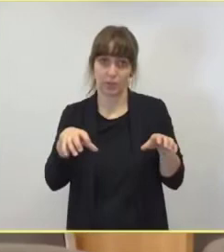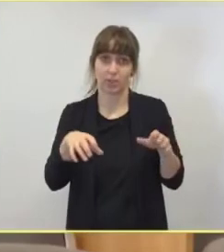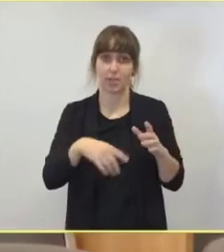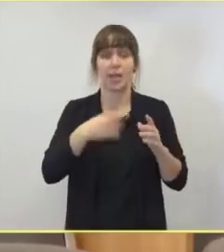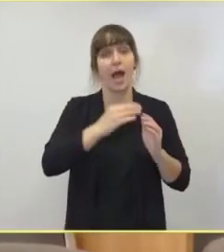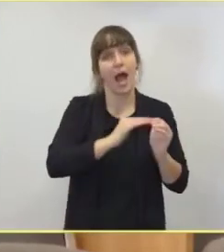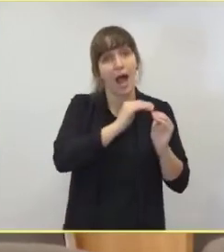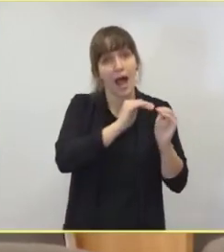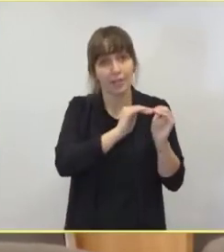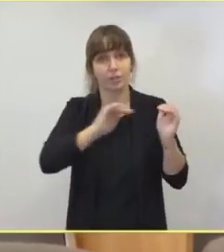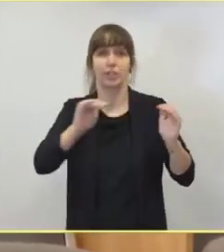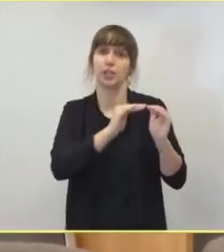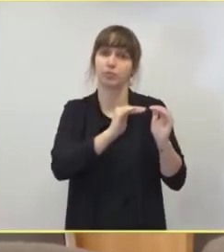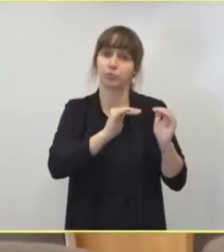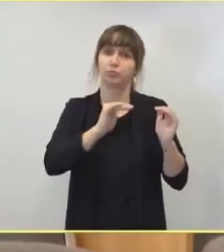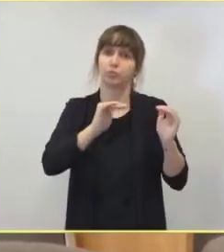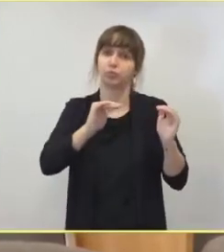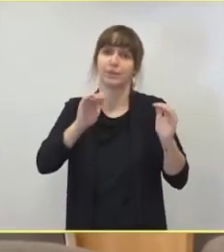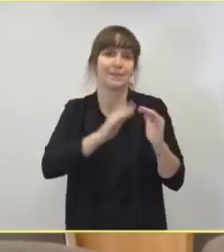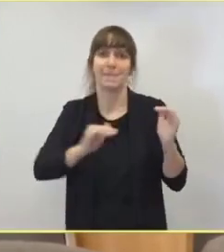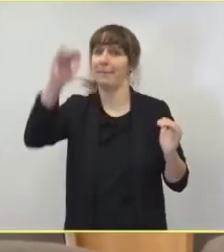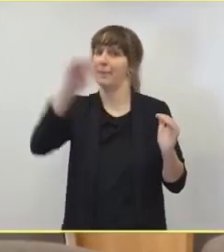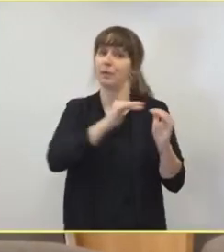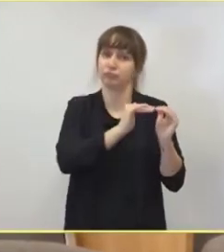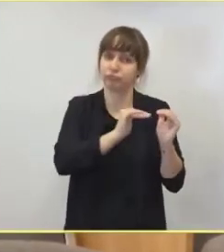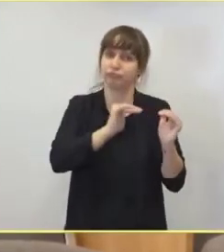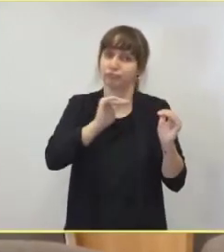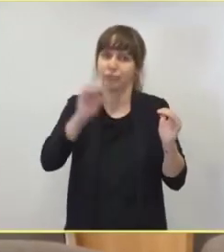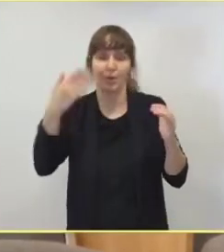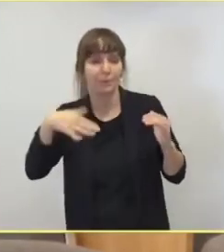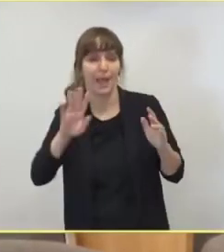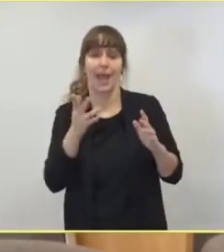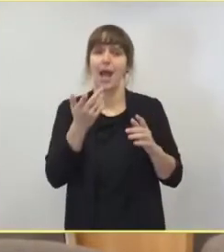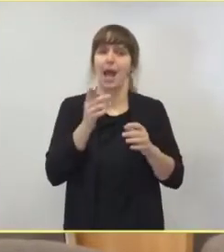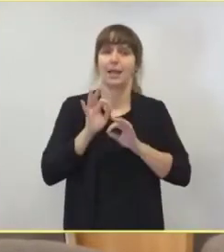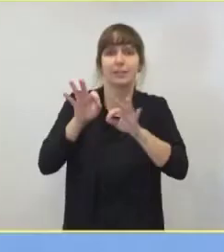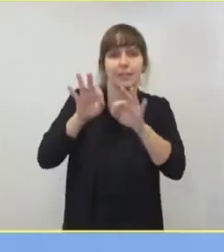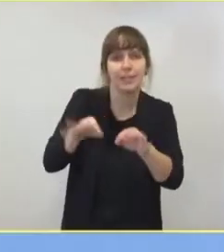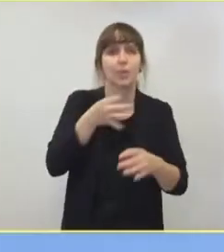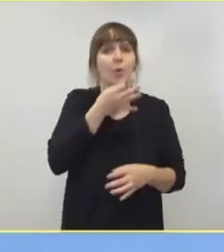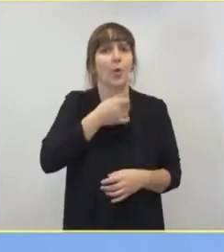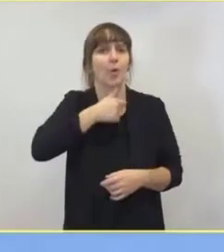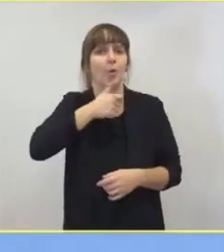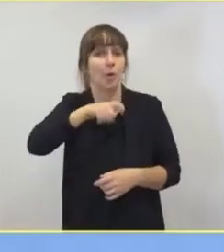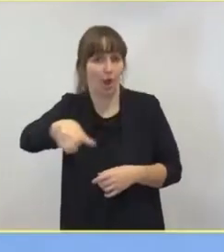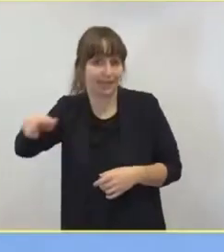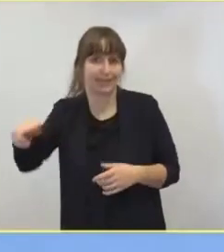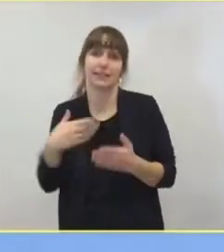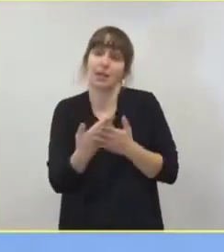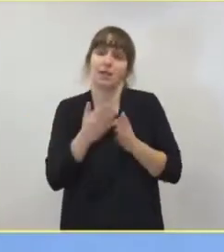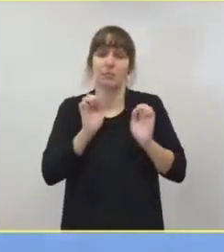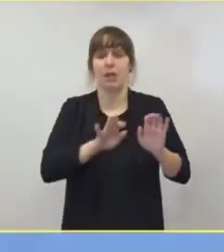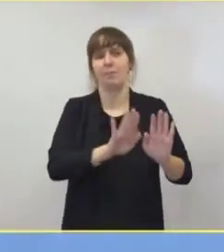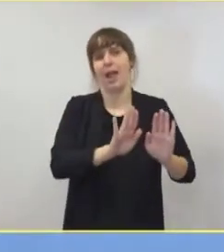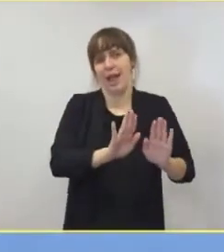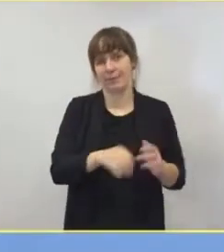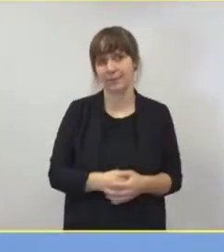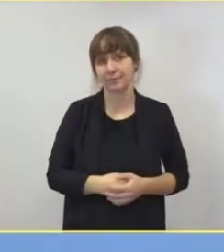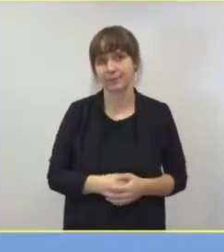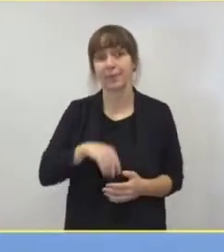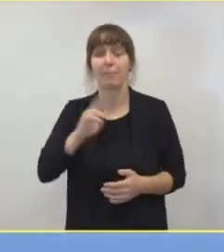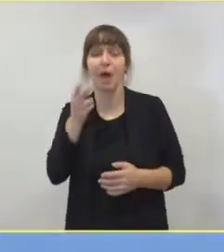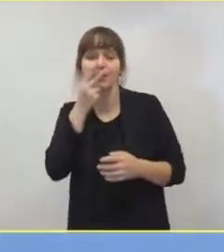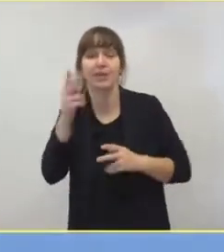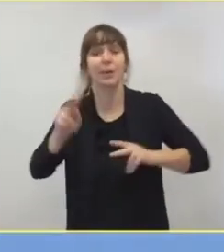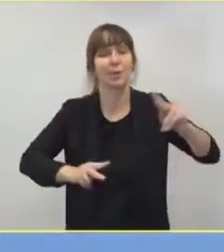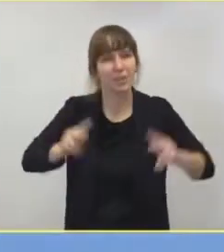Personen sind weiterhin den jüngeren Bevölkerungsgruppen zuzuordnen. Derzeit sehen wir aber auch deutliche Unterschiede der Belegung